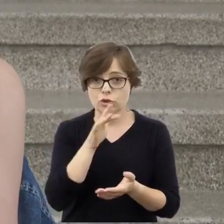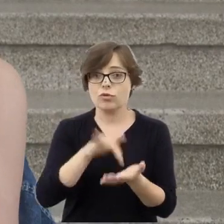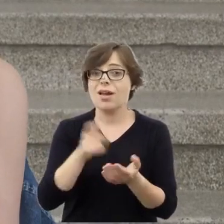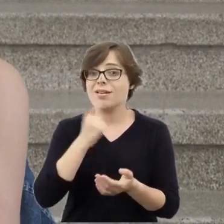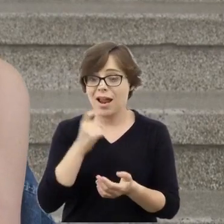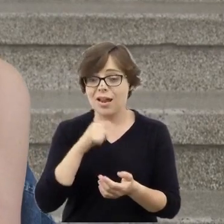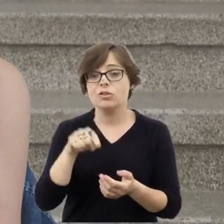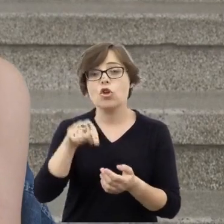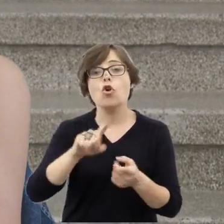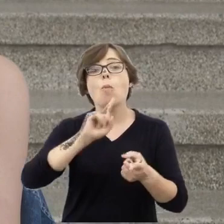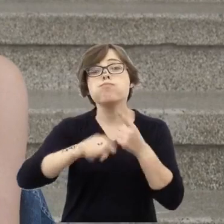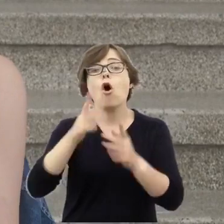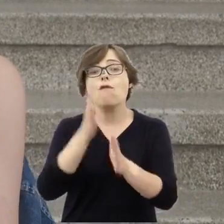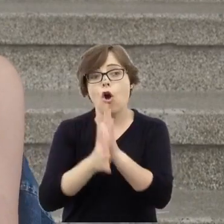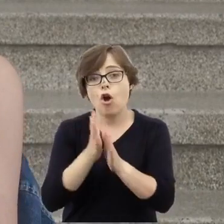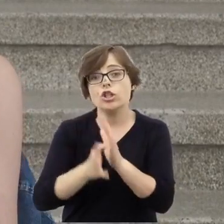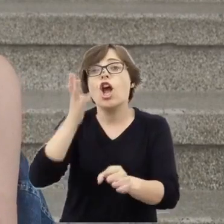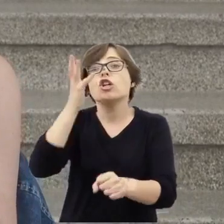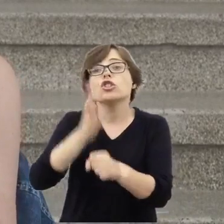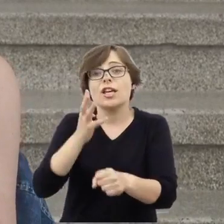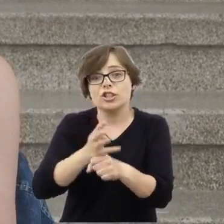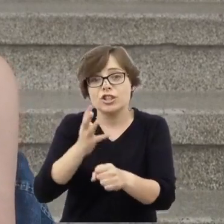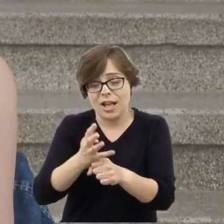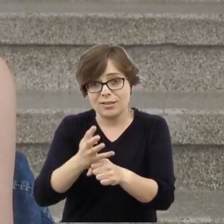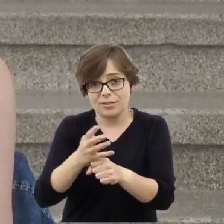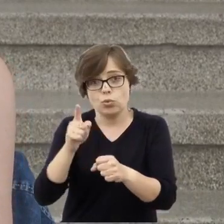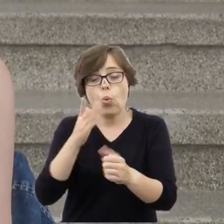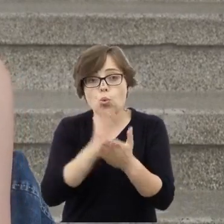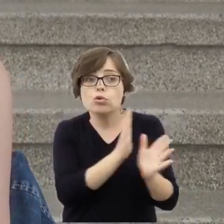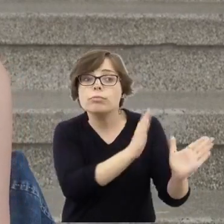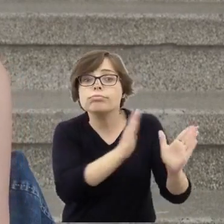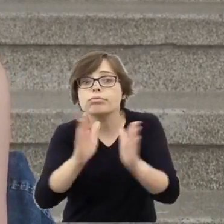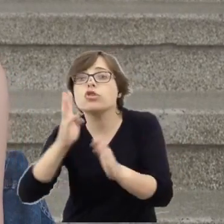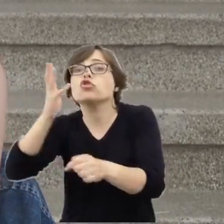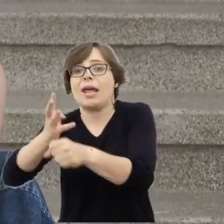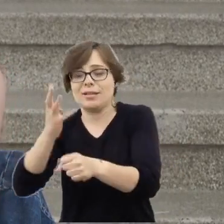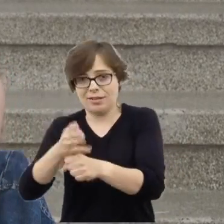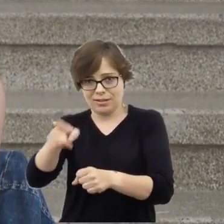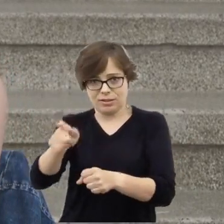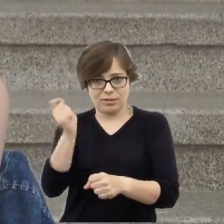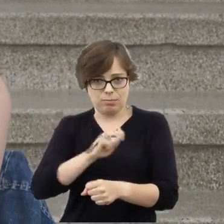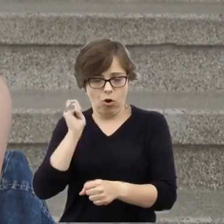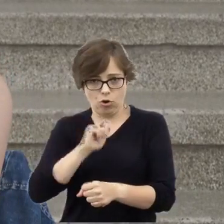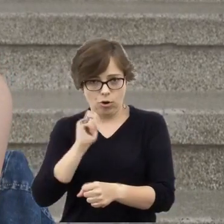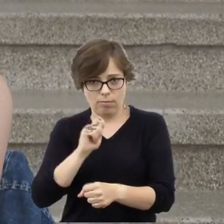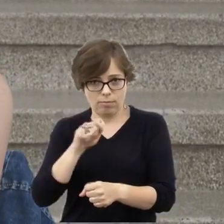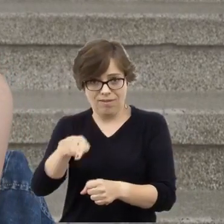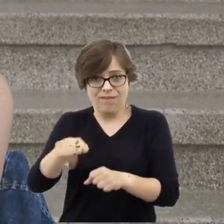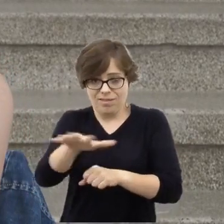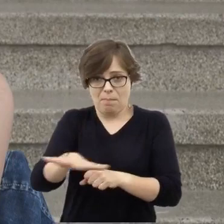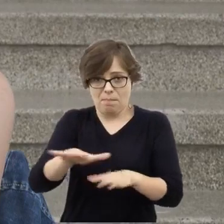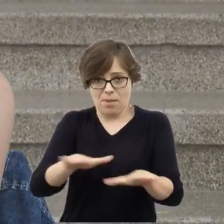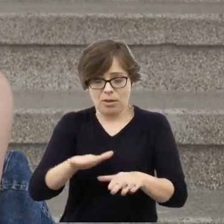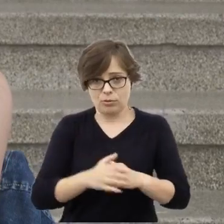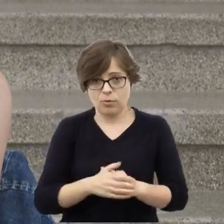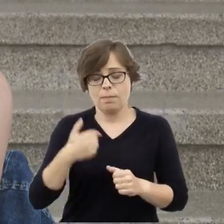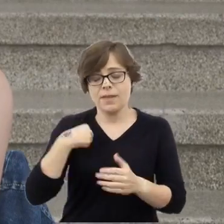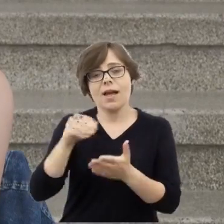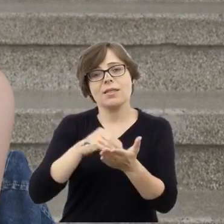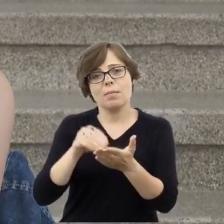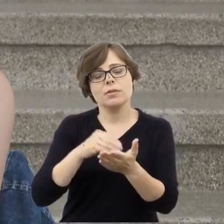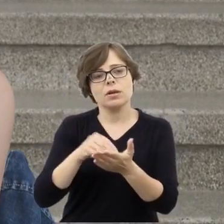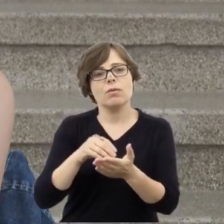miał miejsce po wojnie. Ja napisałam taki duży tekst na ten temat, który jest na mojej stronie Akademia Edu.